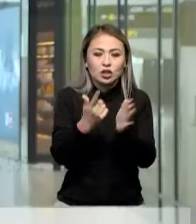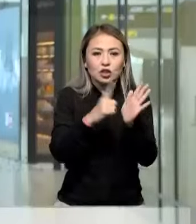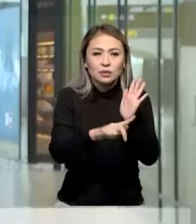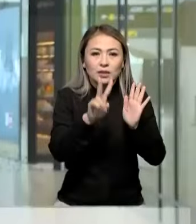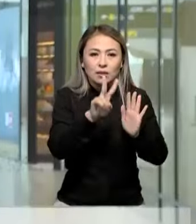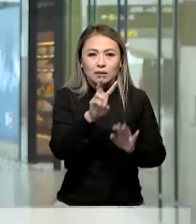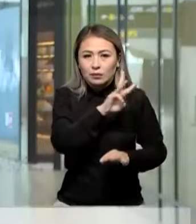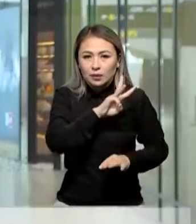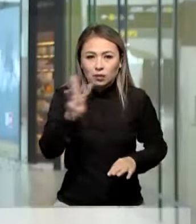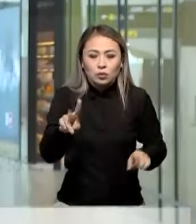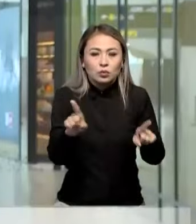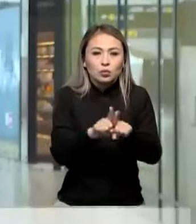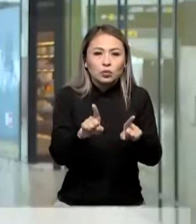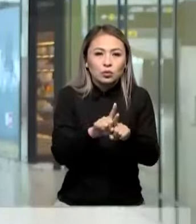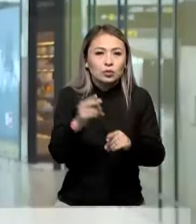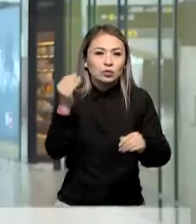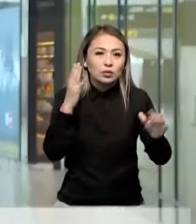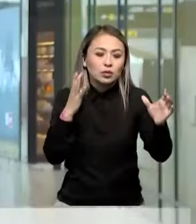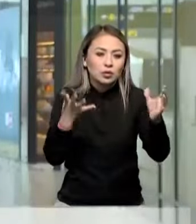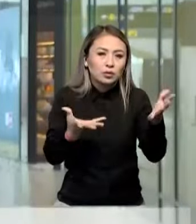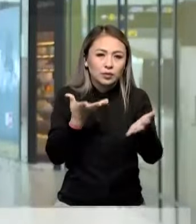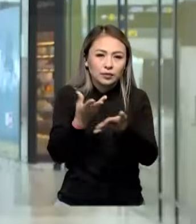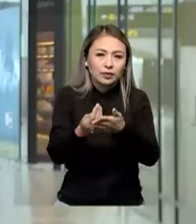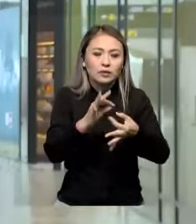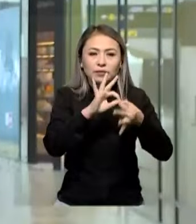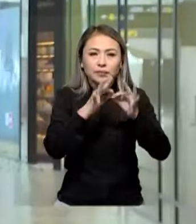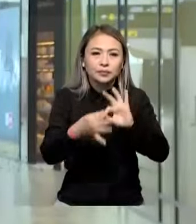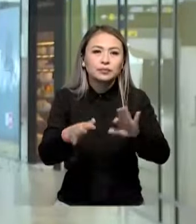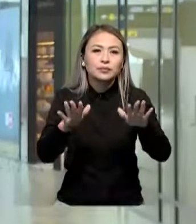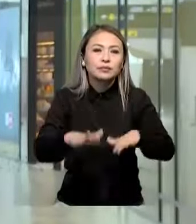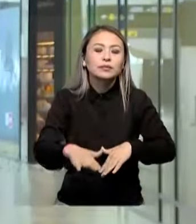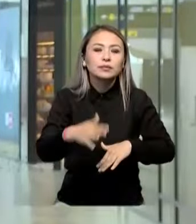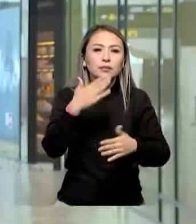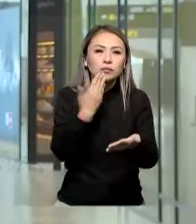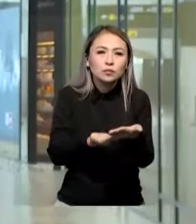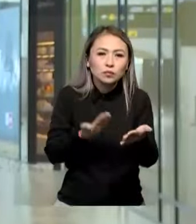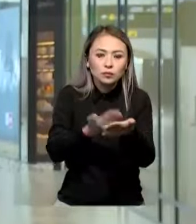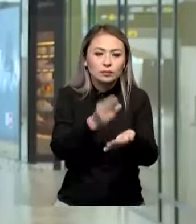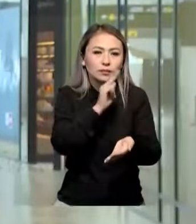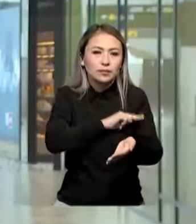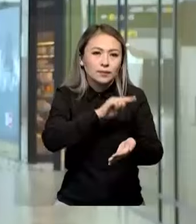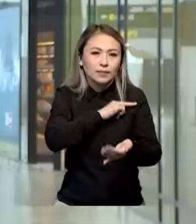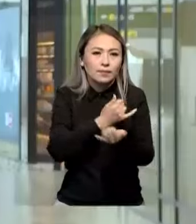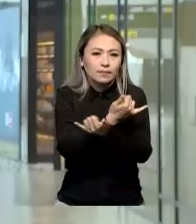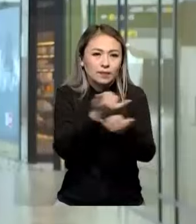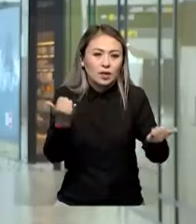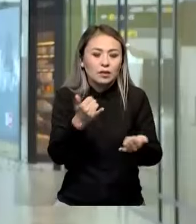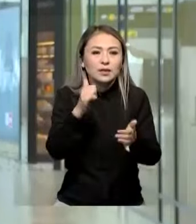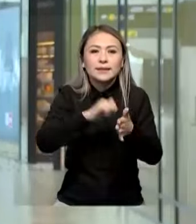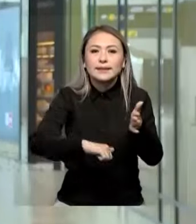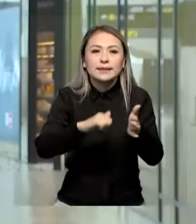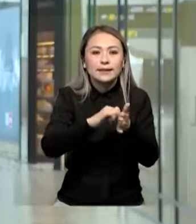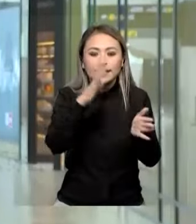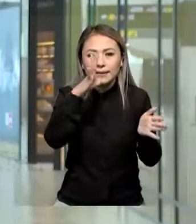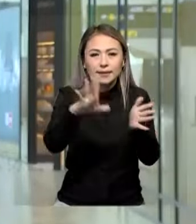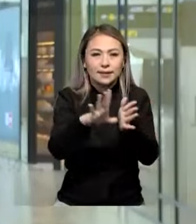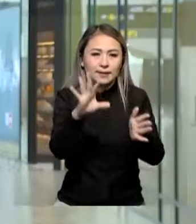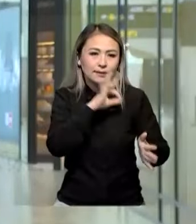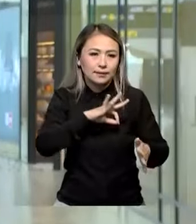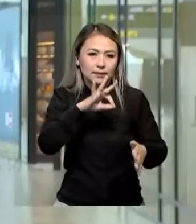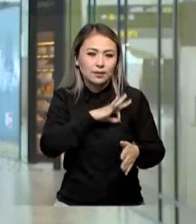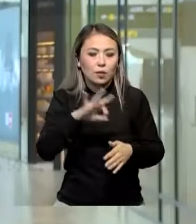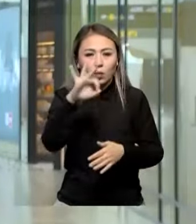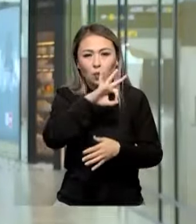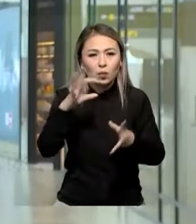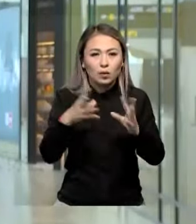долларды біз басқа қаржы институттарнан тарттық. Оның сұртында біз консультациялық қызмет көрсеттік. Себе бізде энерготемділікті артыру